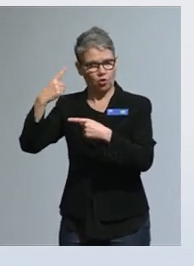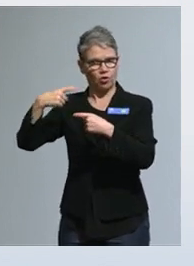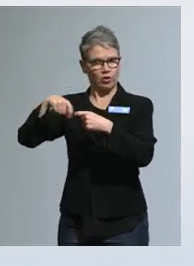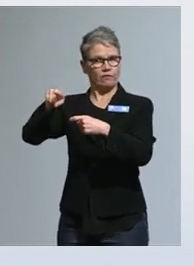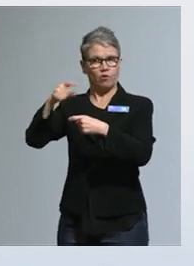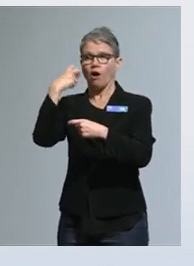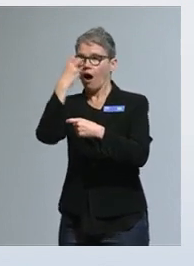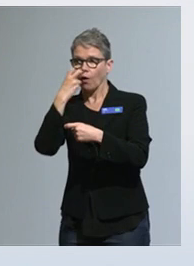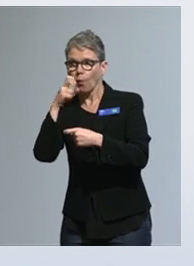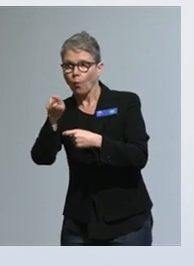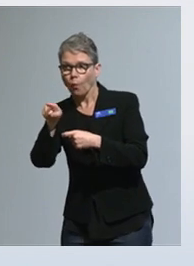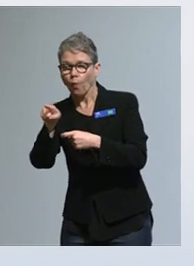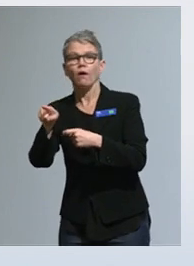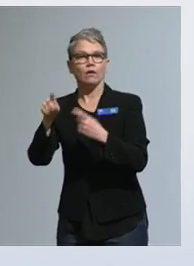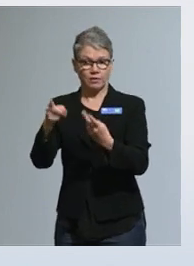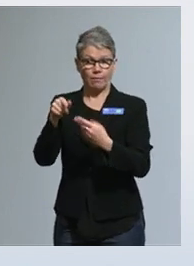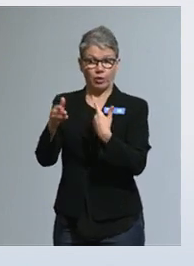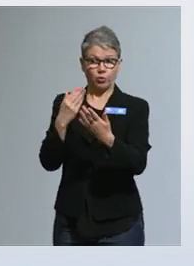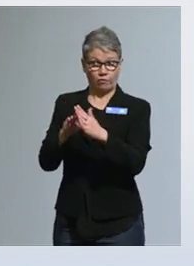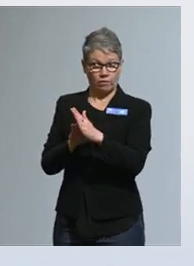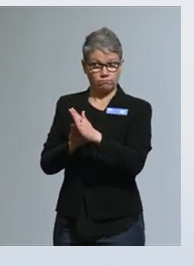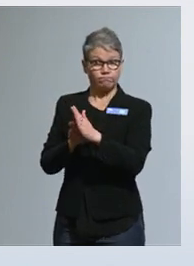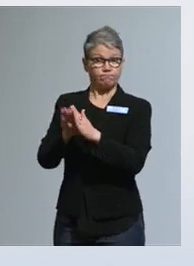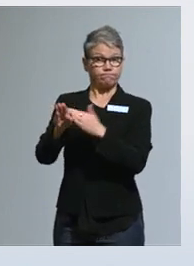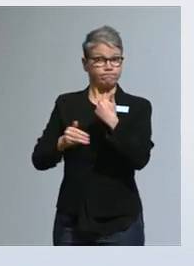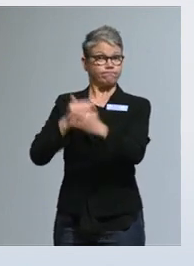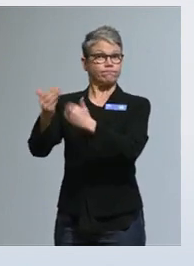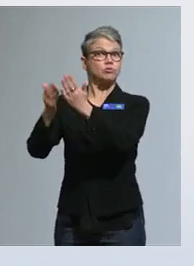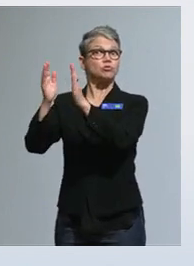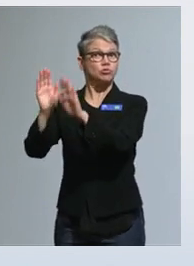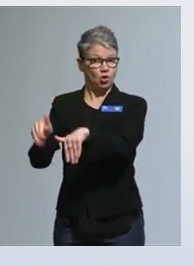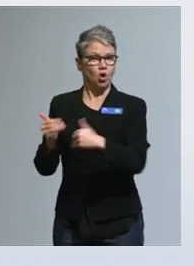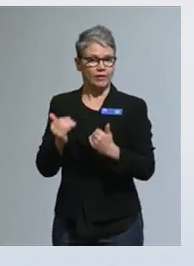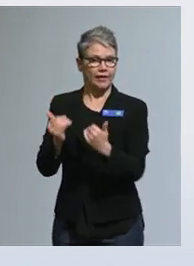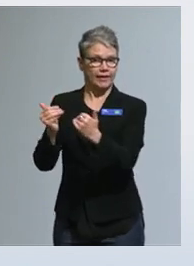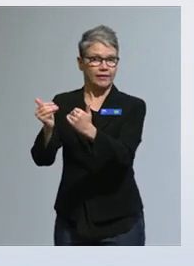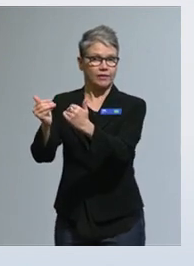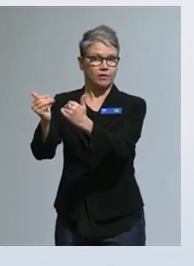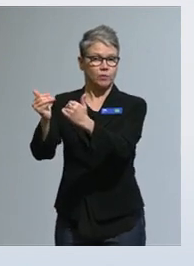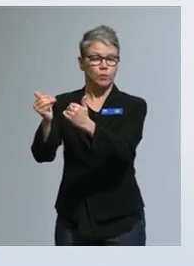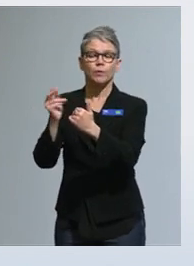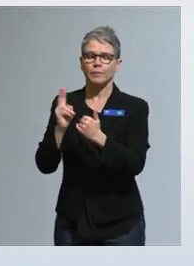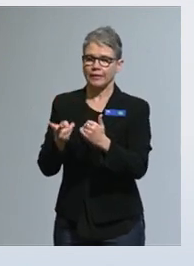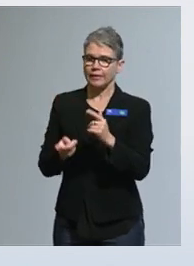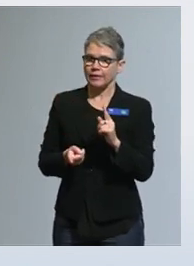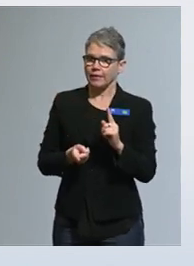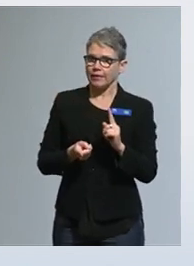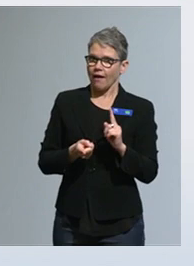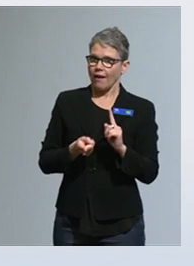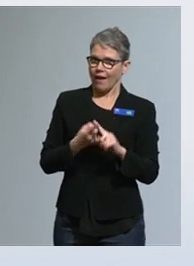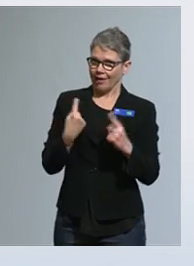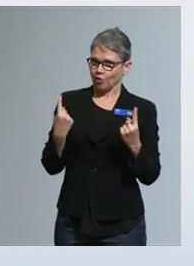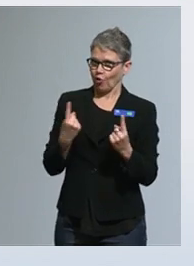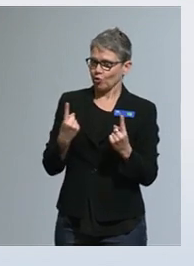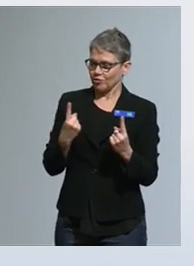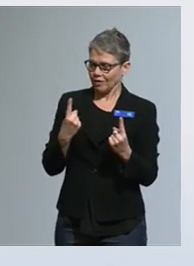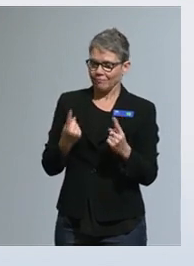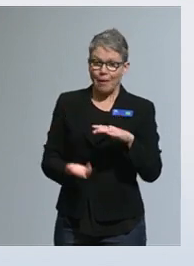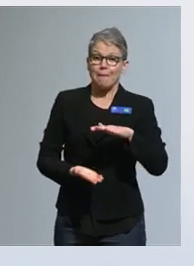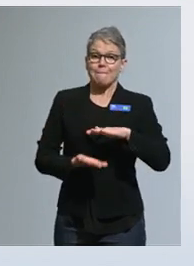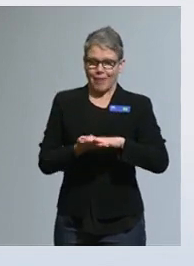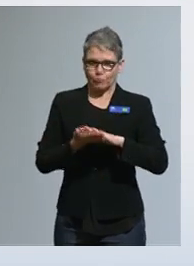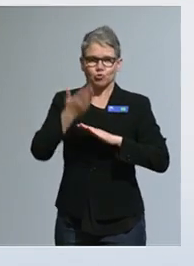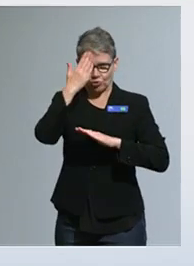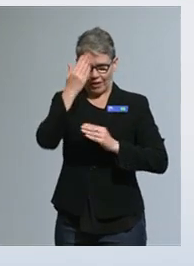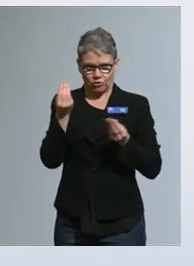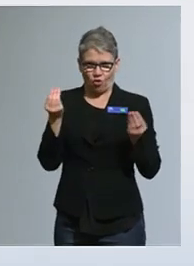Tämäkin työ on jo pitkällä kehitettävänä. Lähdemme liikkeelle varmaankin hyvin perustiedoilla,